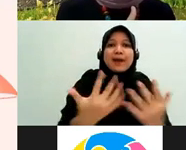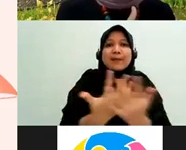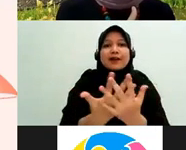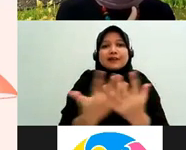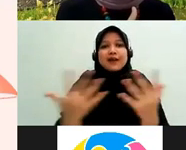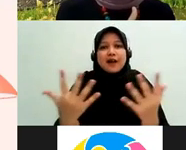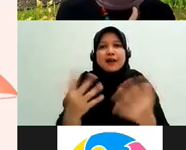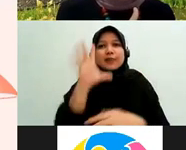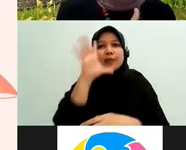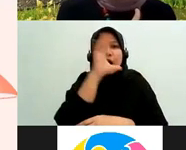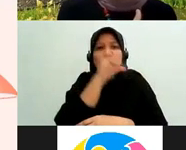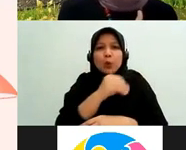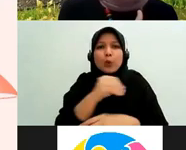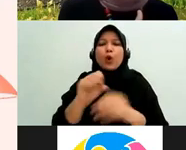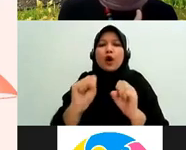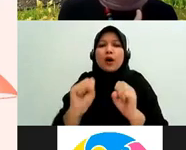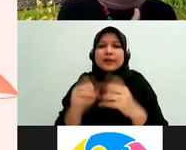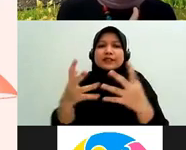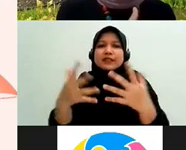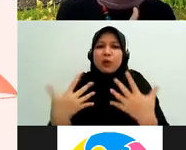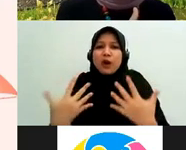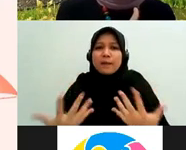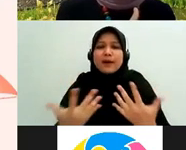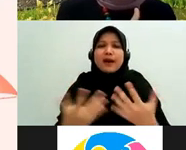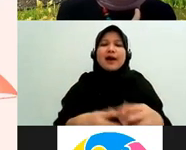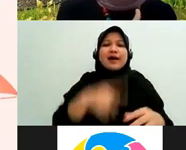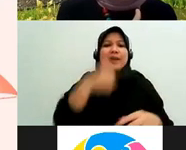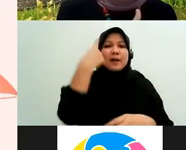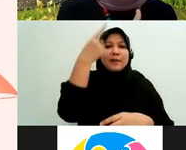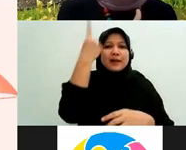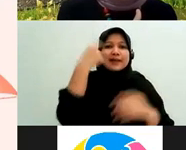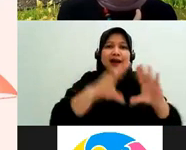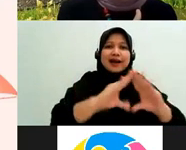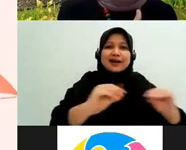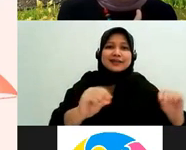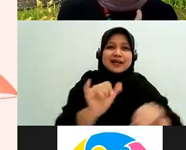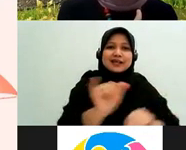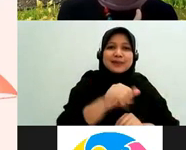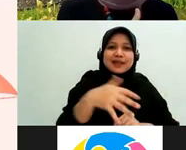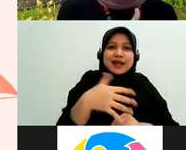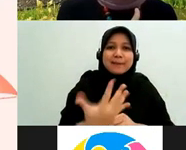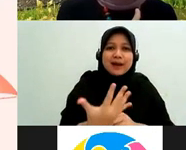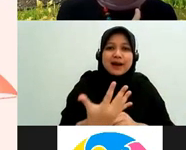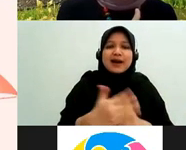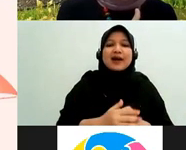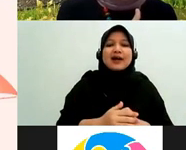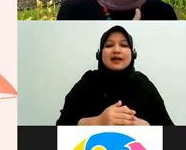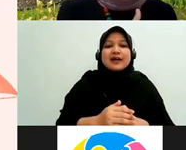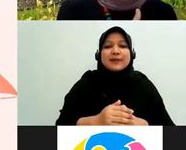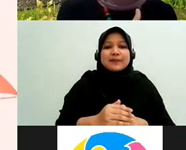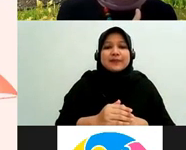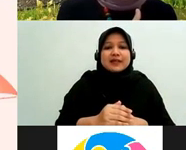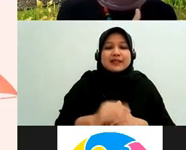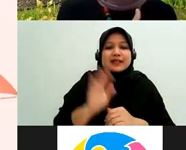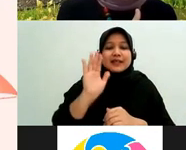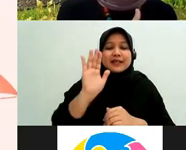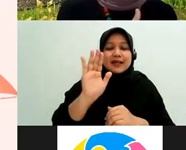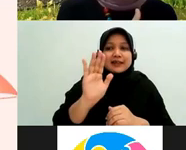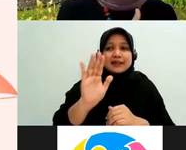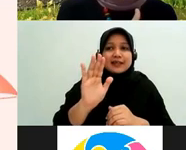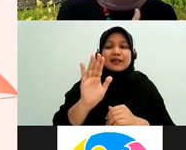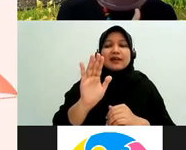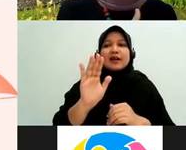kinerja pemerintah sehingga muncul mekanisme check and balances serta kontrol terhadap